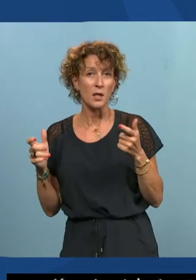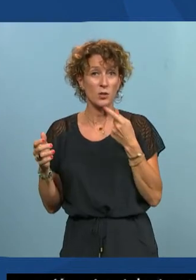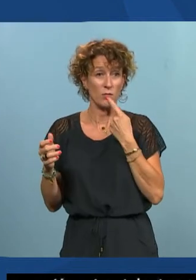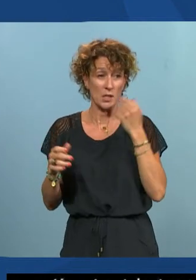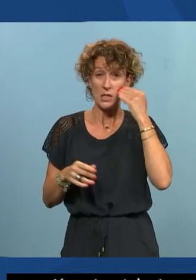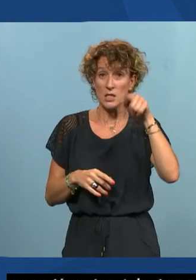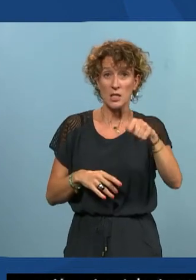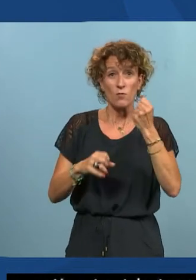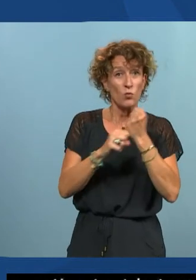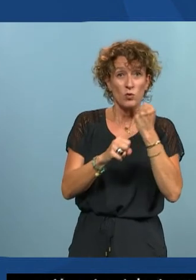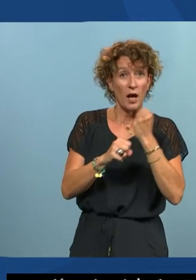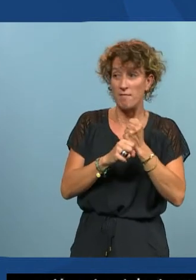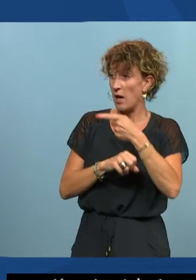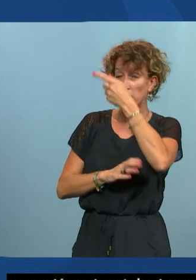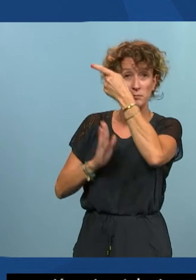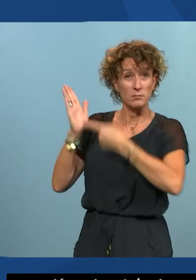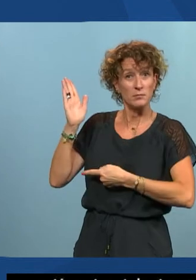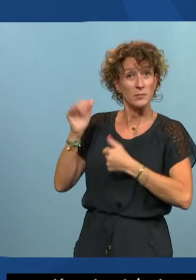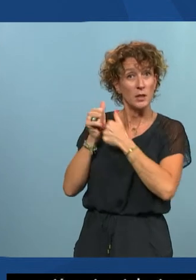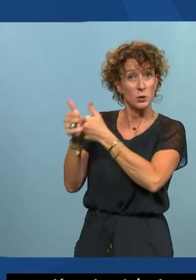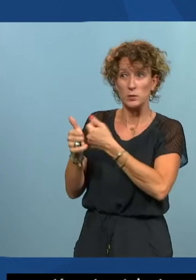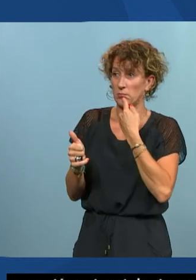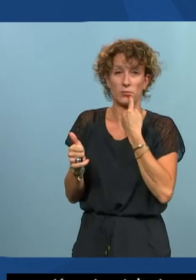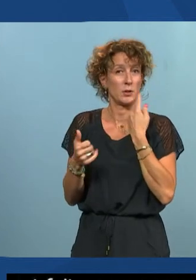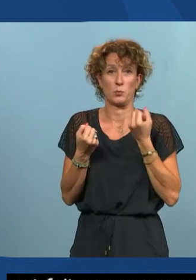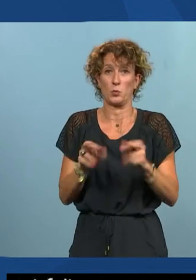travail donc vous respectez les standards vous avez toutes les chances de faire accessible